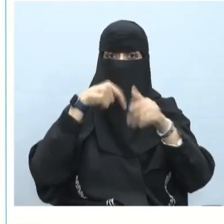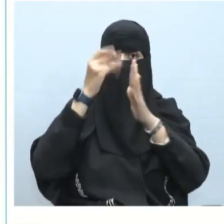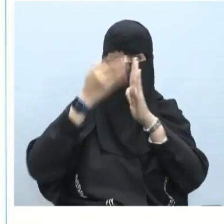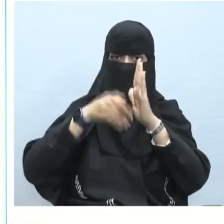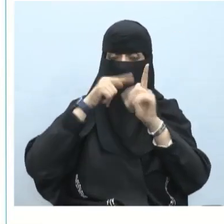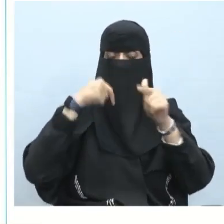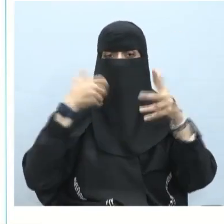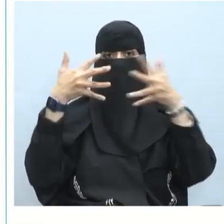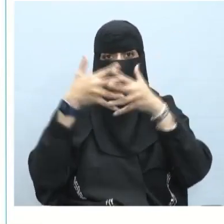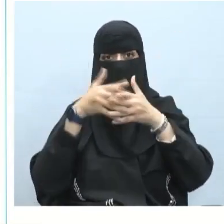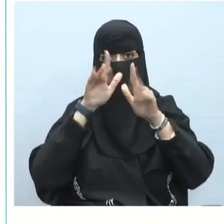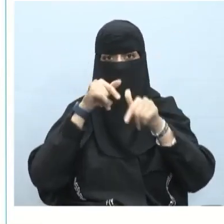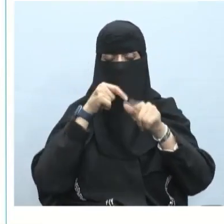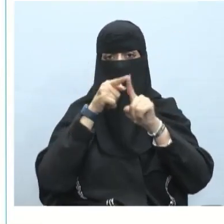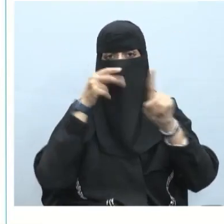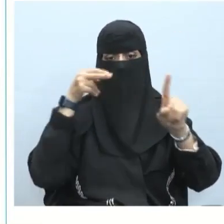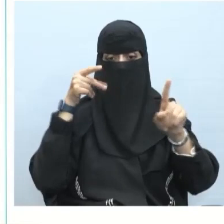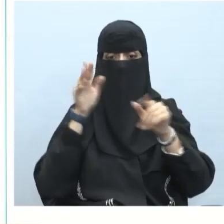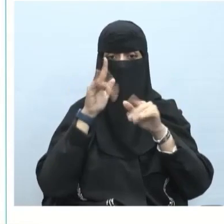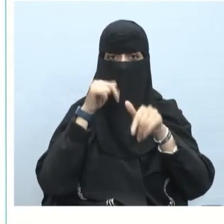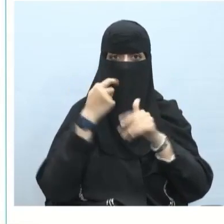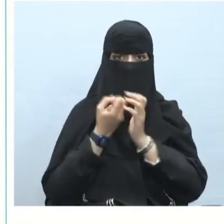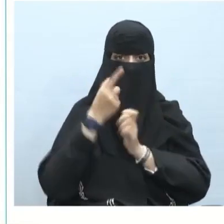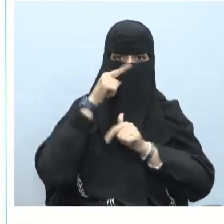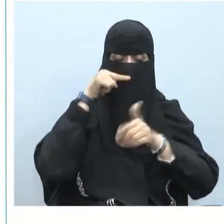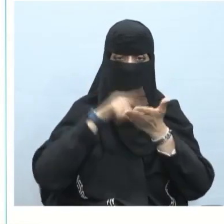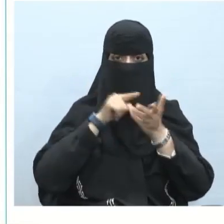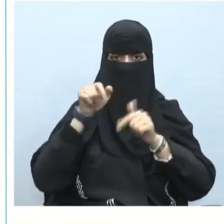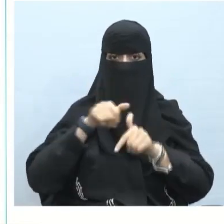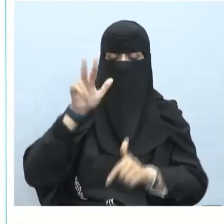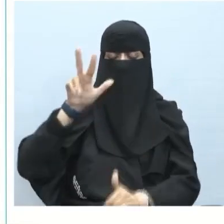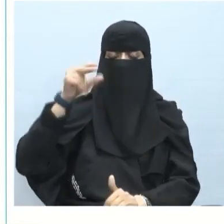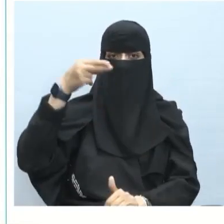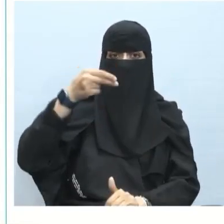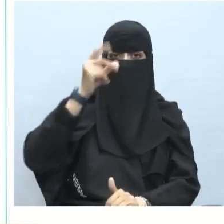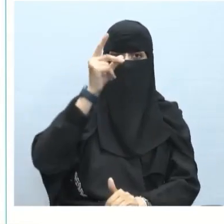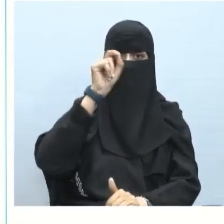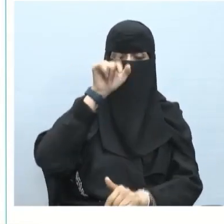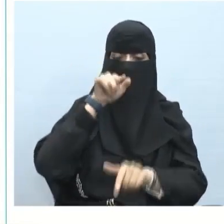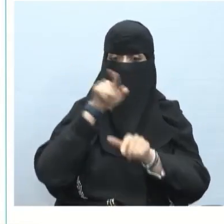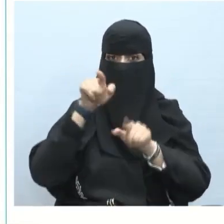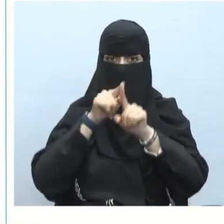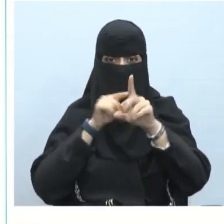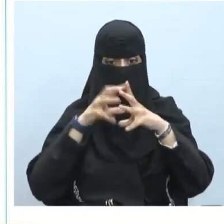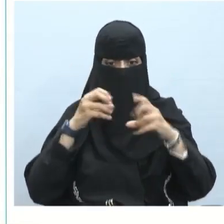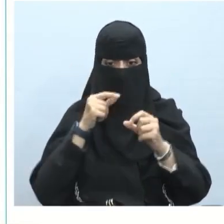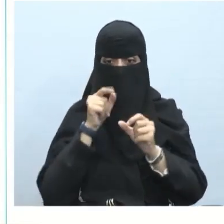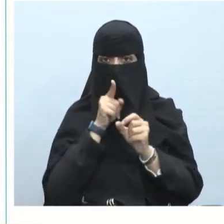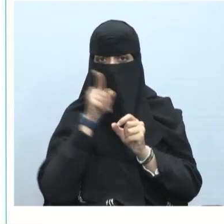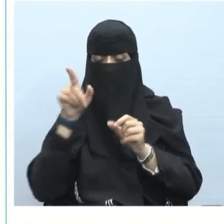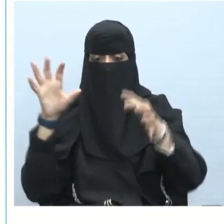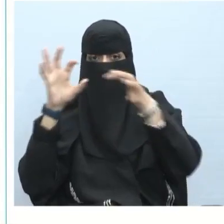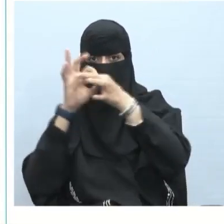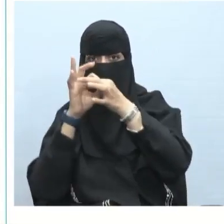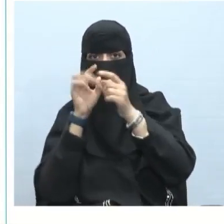الاشتراك في الإعراء نستنتج إذن العطف سنعرفه وهو الربط بين الكلمتين أو أكثر